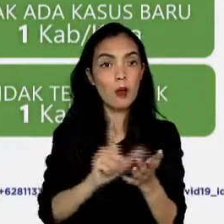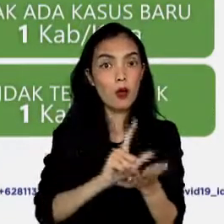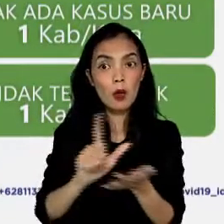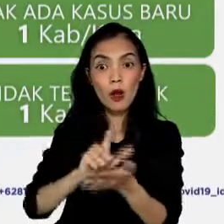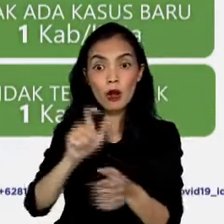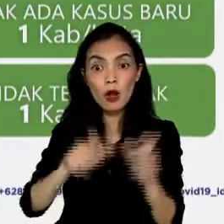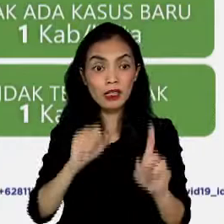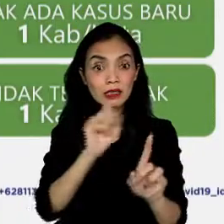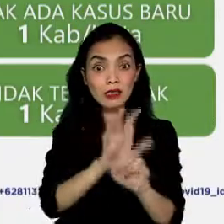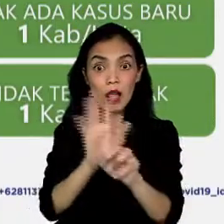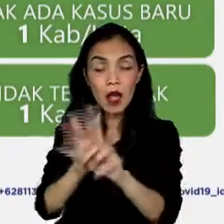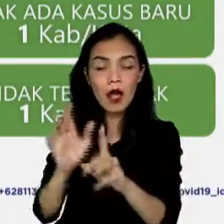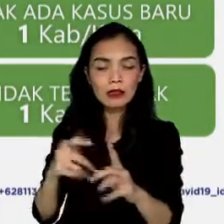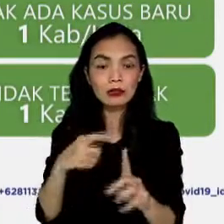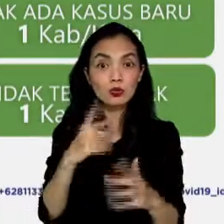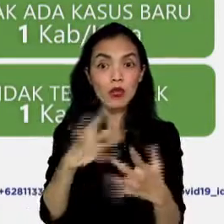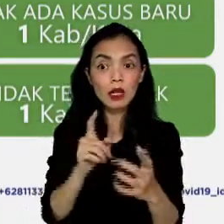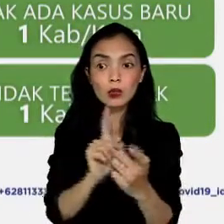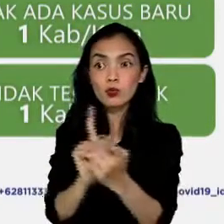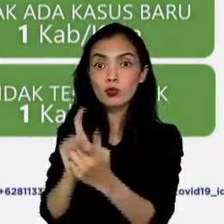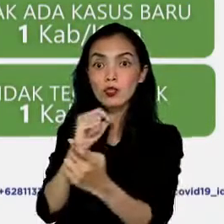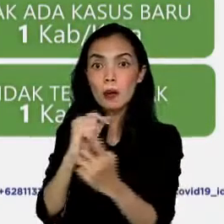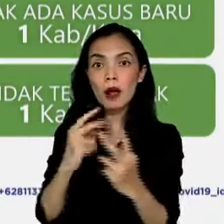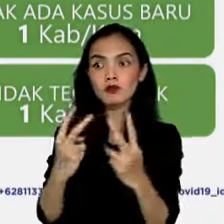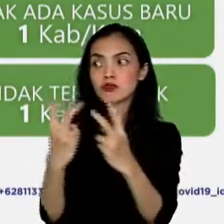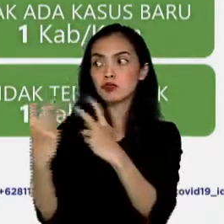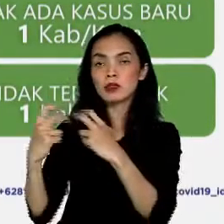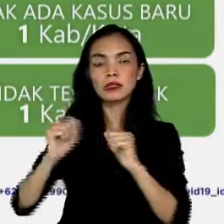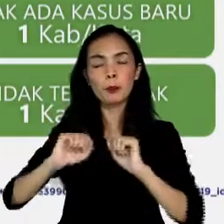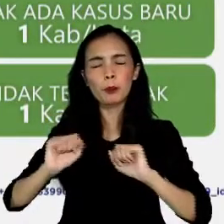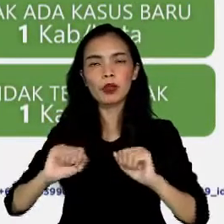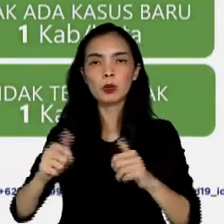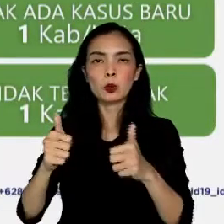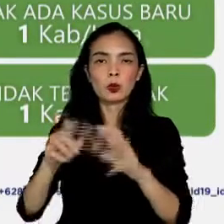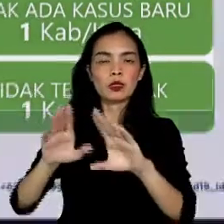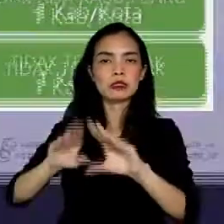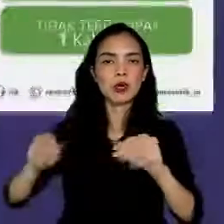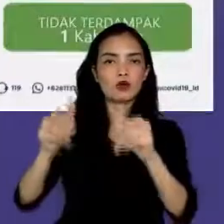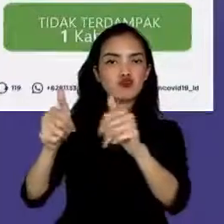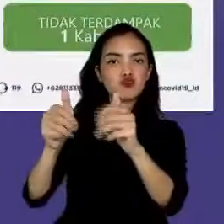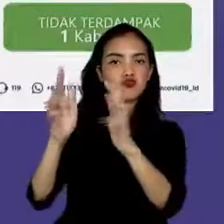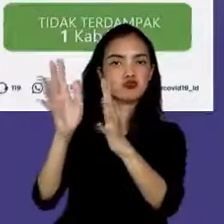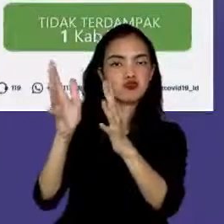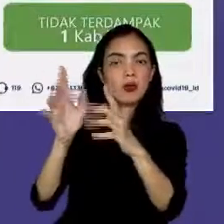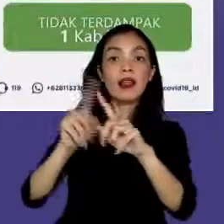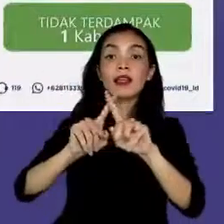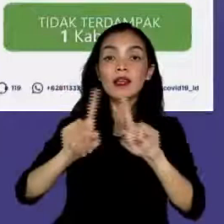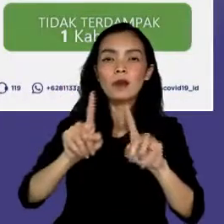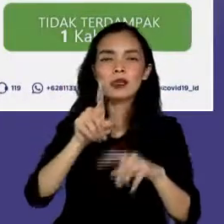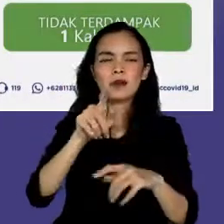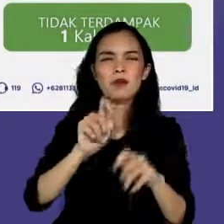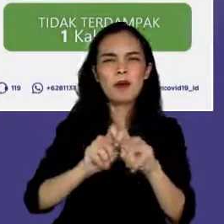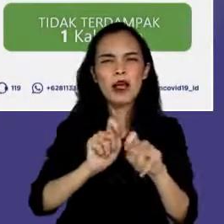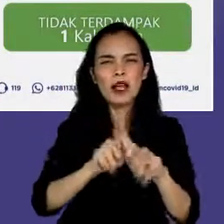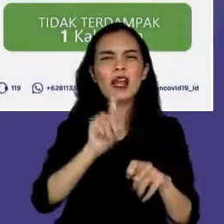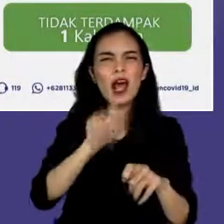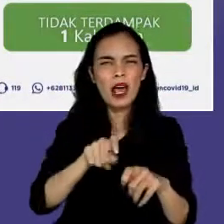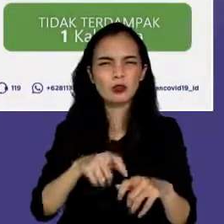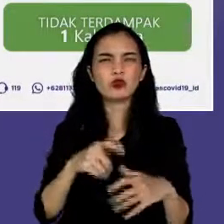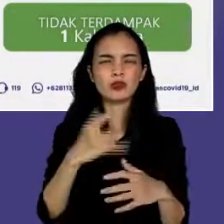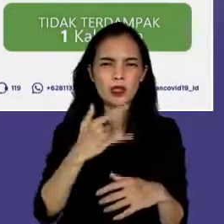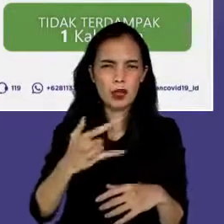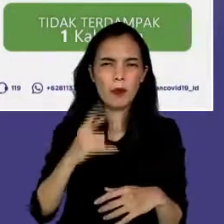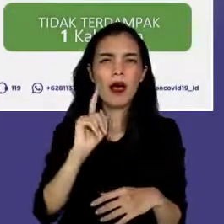pasien serta kontak erat COVID-19. Namun, saya ingin menyampaikan beberapa hal yang perlu menjadi perbaikan bersama.